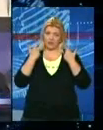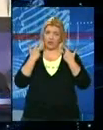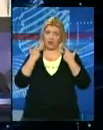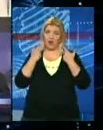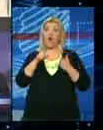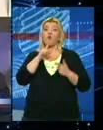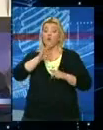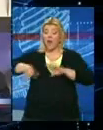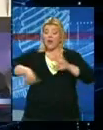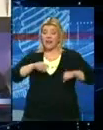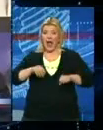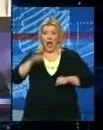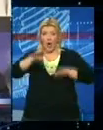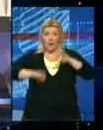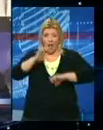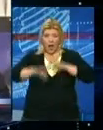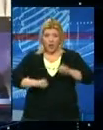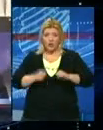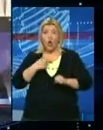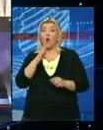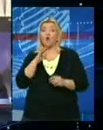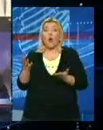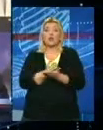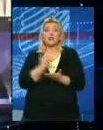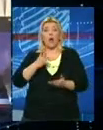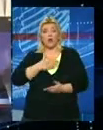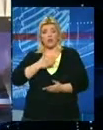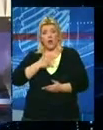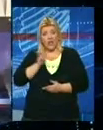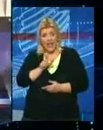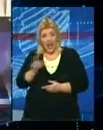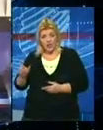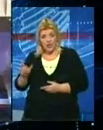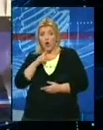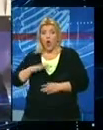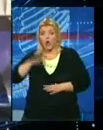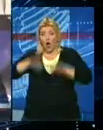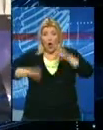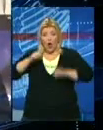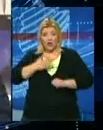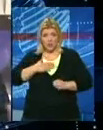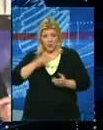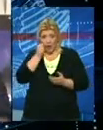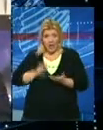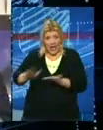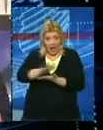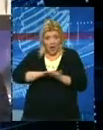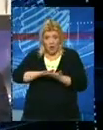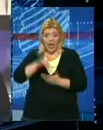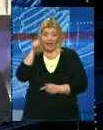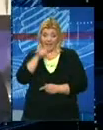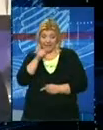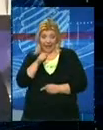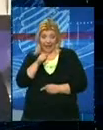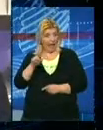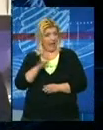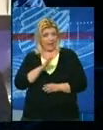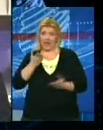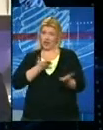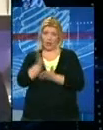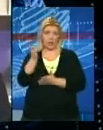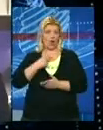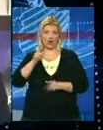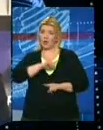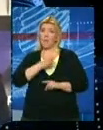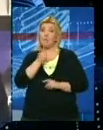onaj koji je krao i pljačkao da onaj koji je uzimao od svojeg građana da onaj koji je otimao od svog naroda da taj neće proći